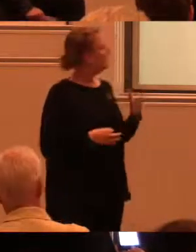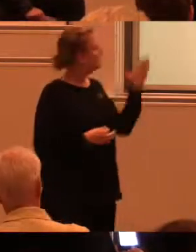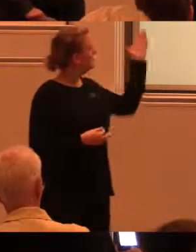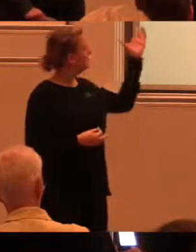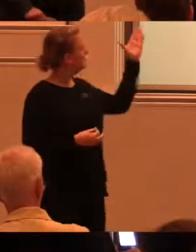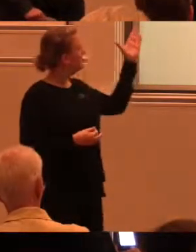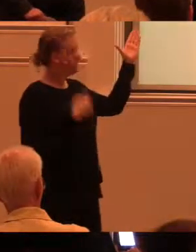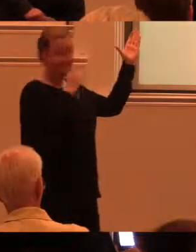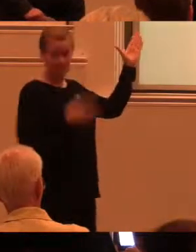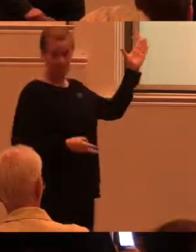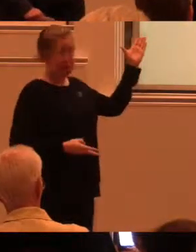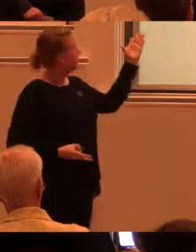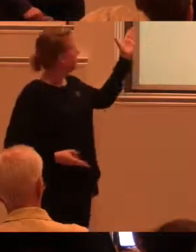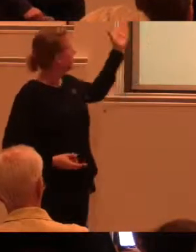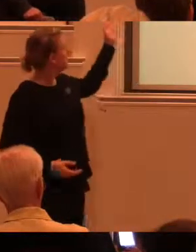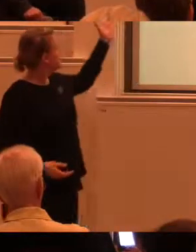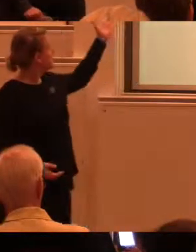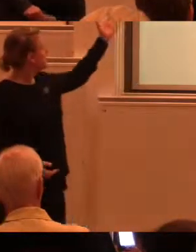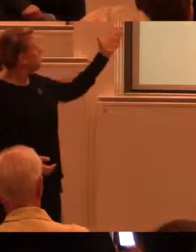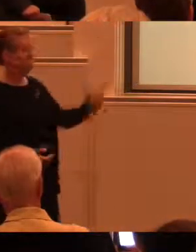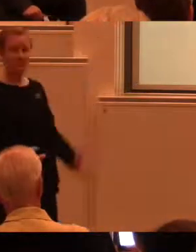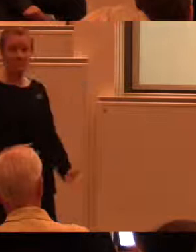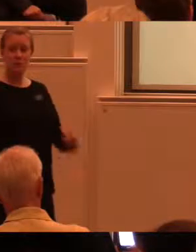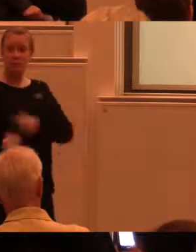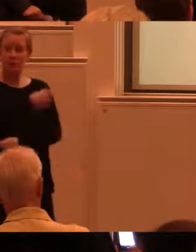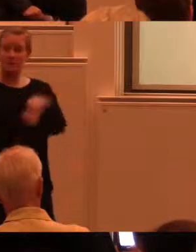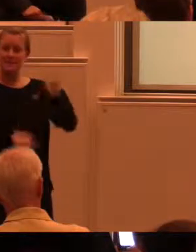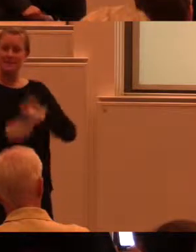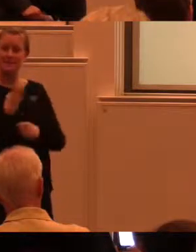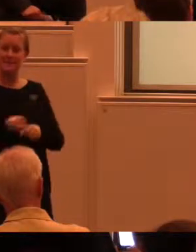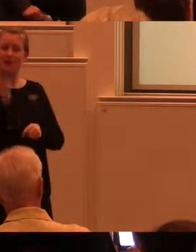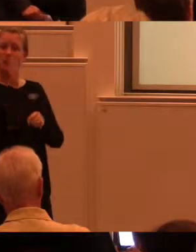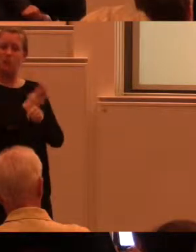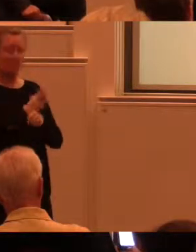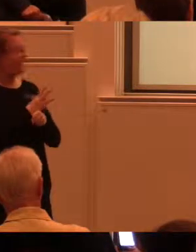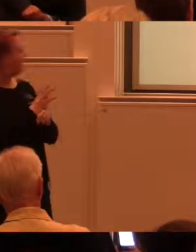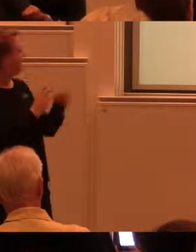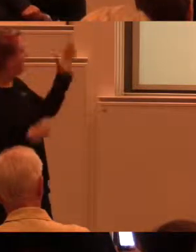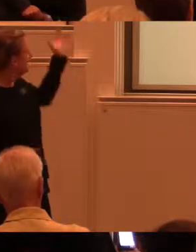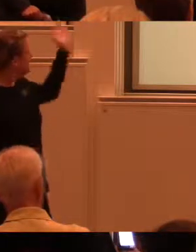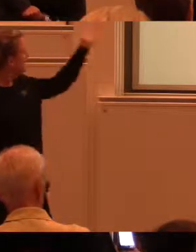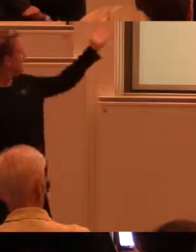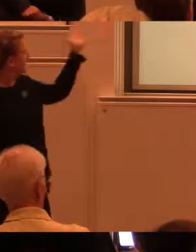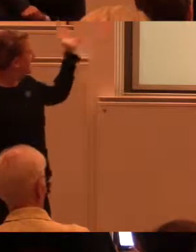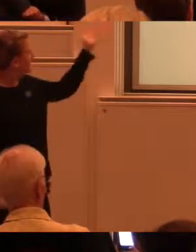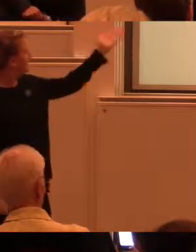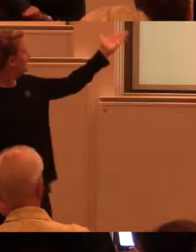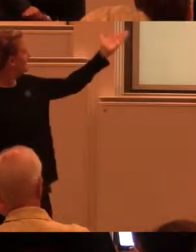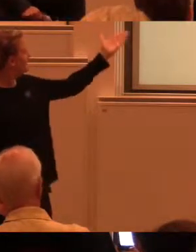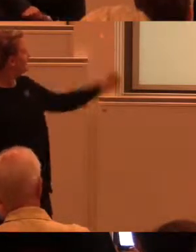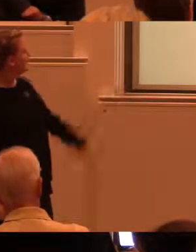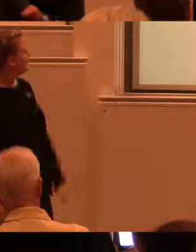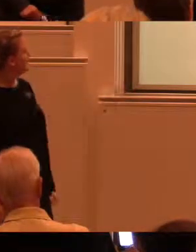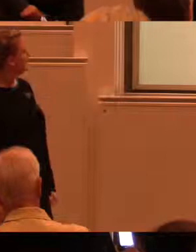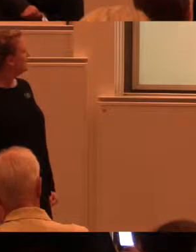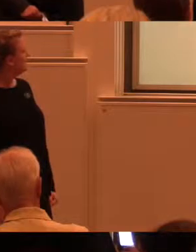så här. Omsättningen tredubblades. Ägarna till skärgårdsbåten MS Vettervik i Askersund var då tillgänglighet att sampassa sin båt för